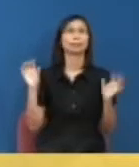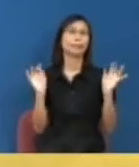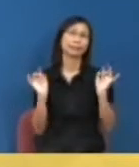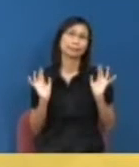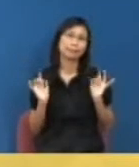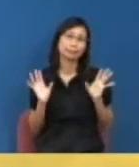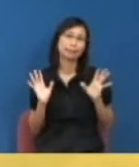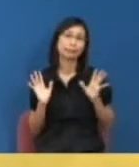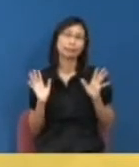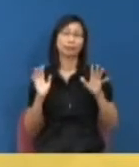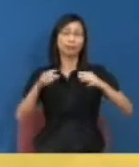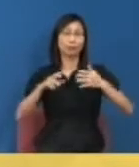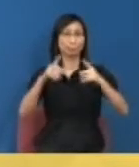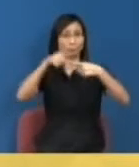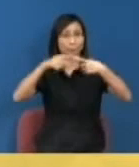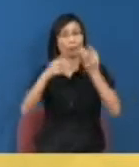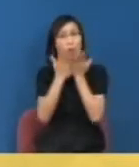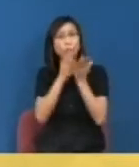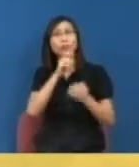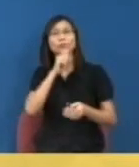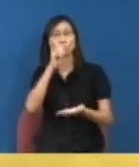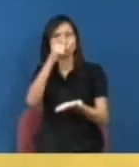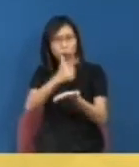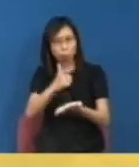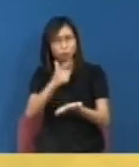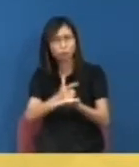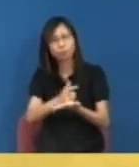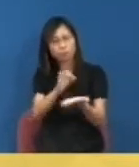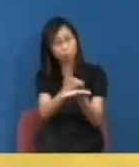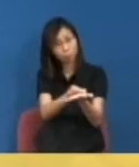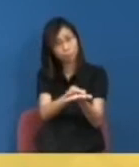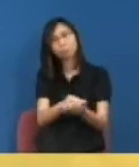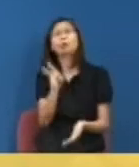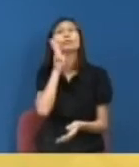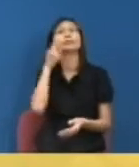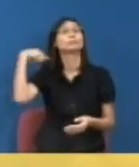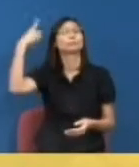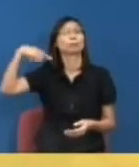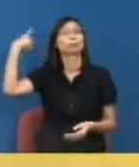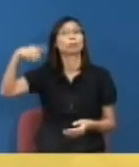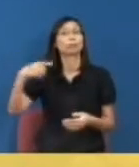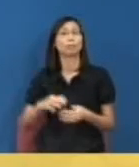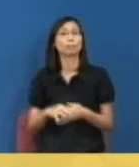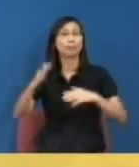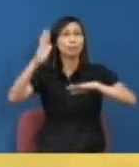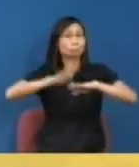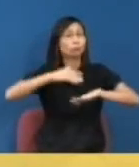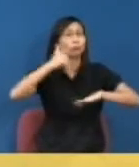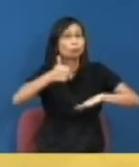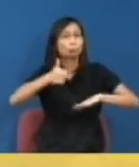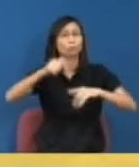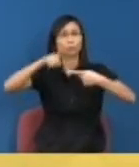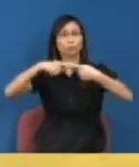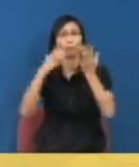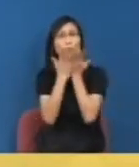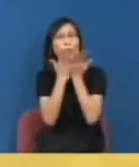上一個很重要的位置譬如在美國的例子最好的大學或是最固守